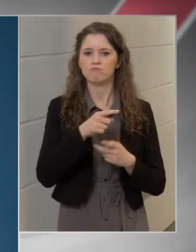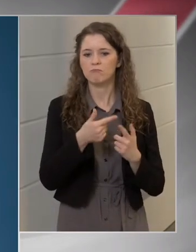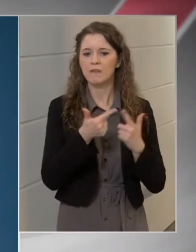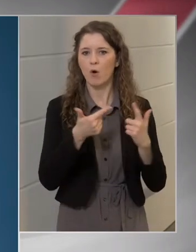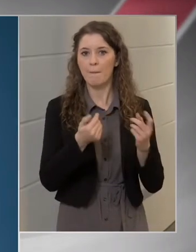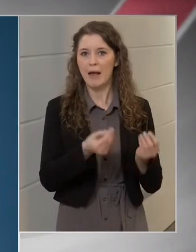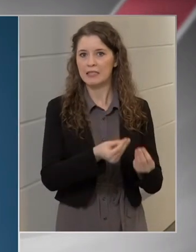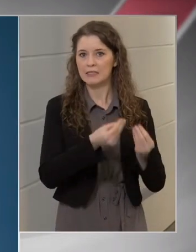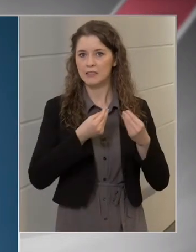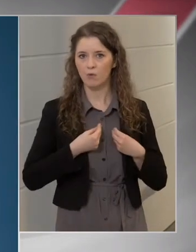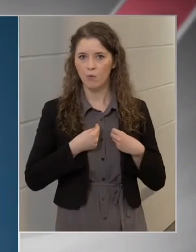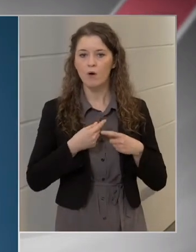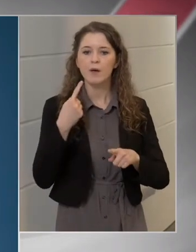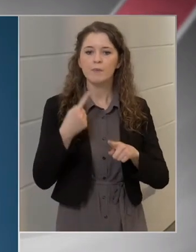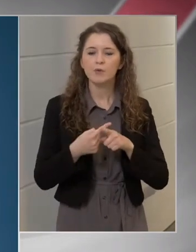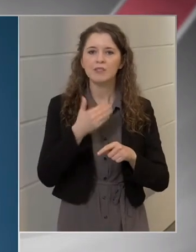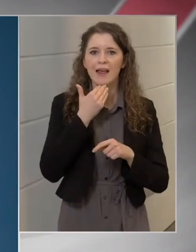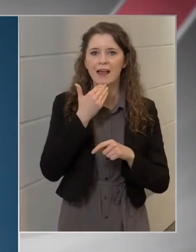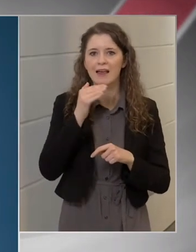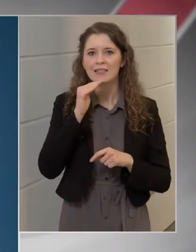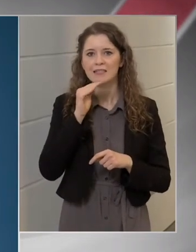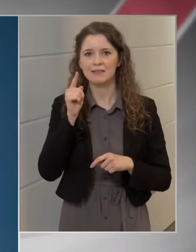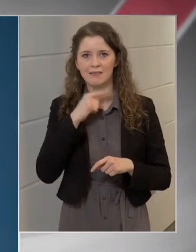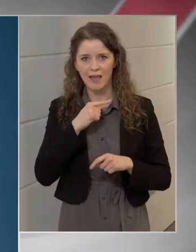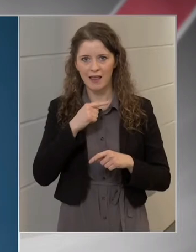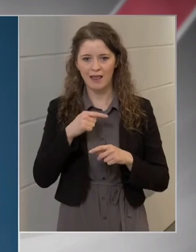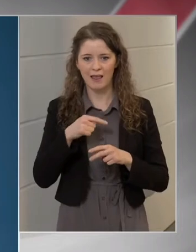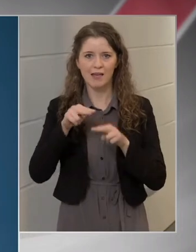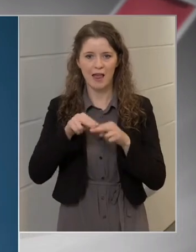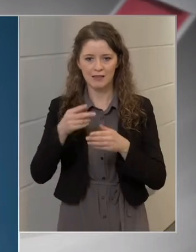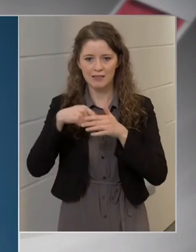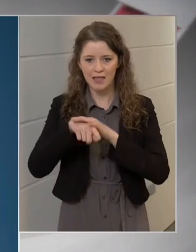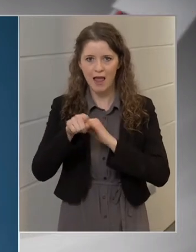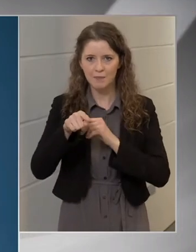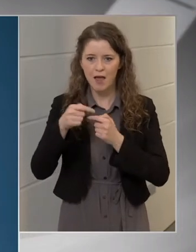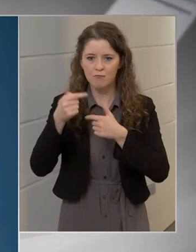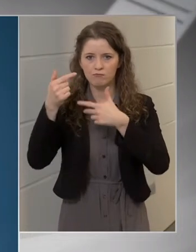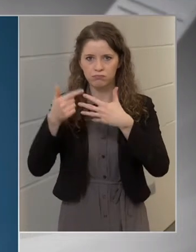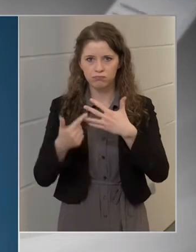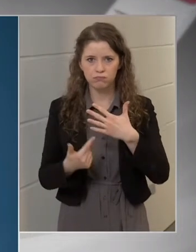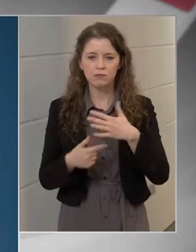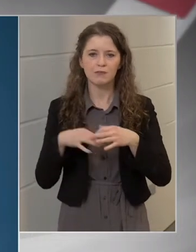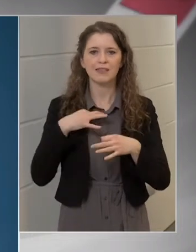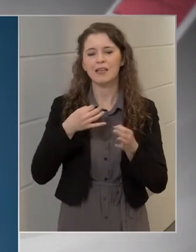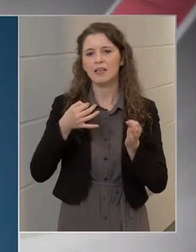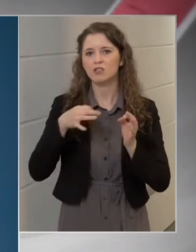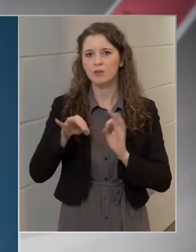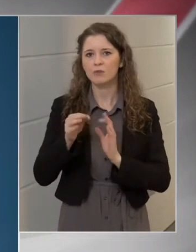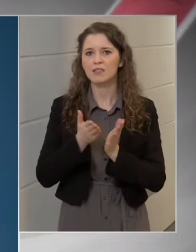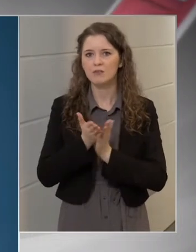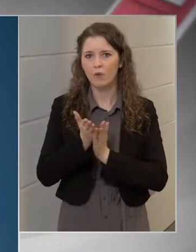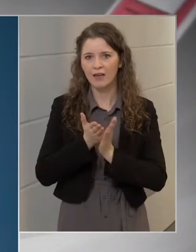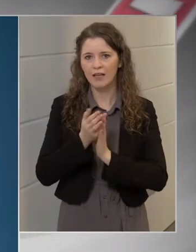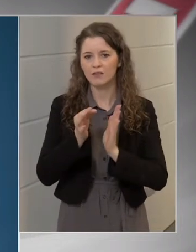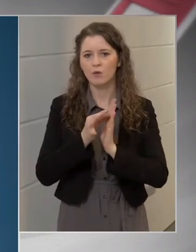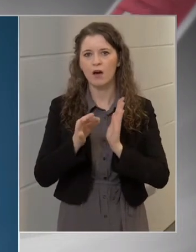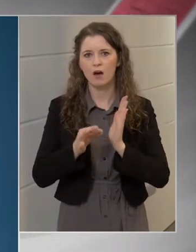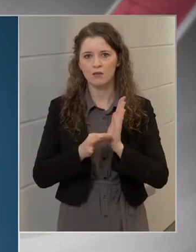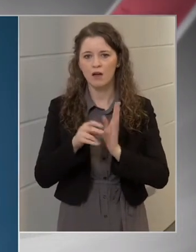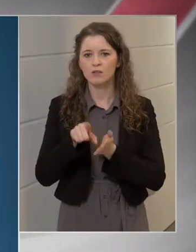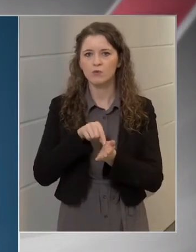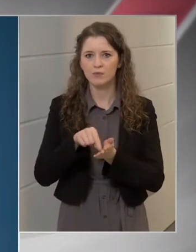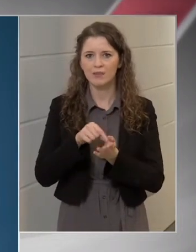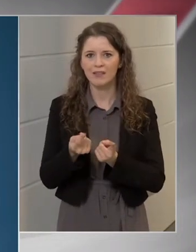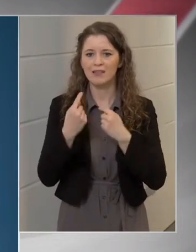illetve az ESZT rendszer, tehát az egészségügyi szolgáltatók adatgyűjtéséből